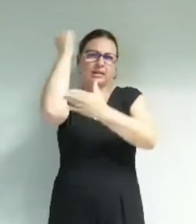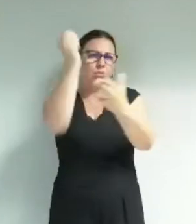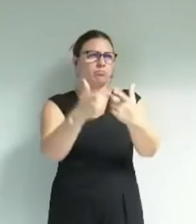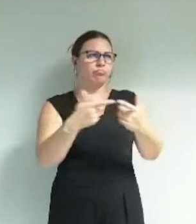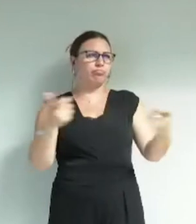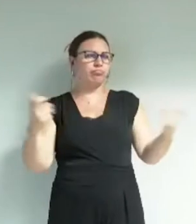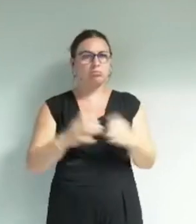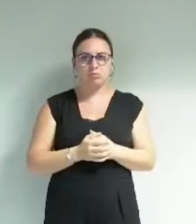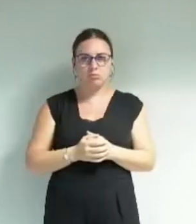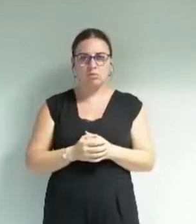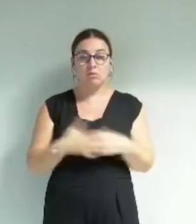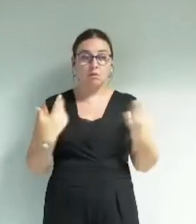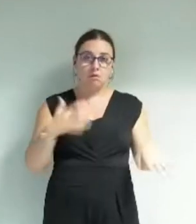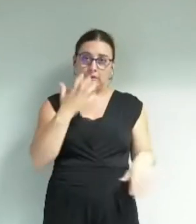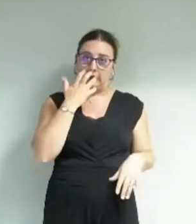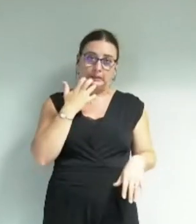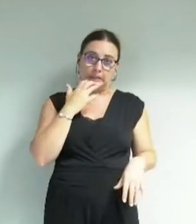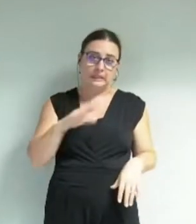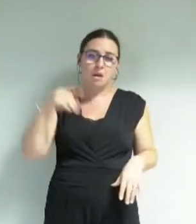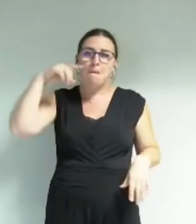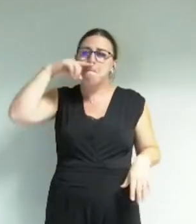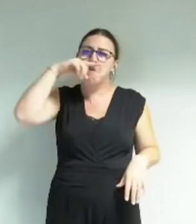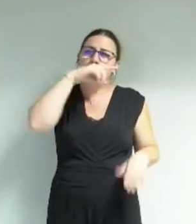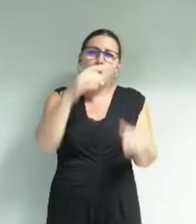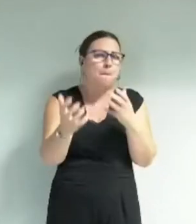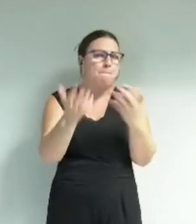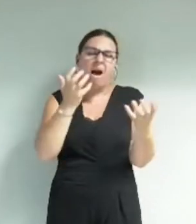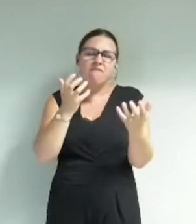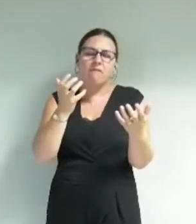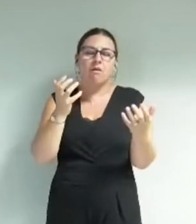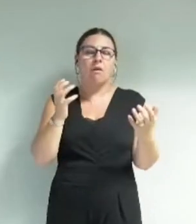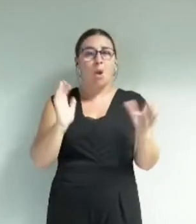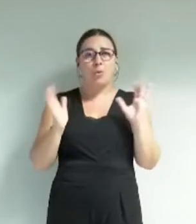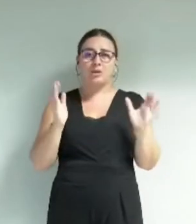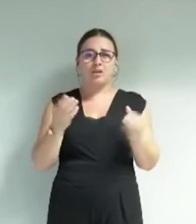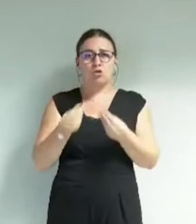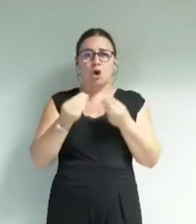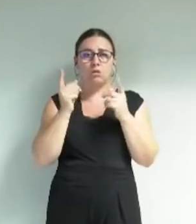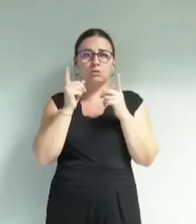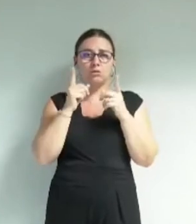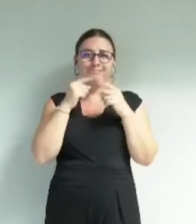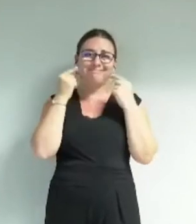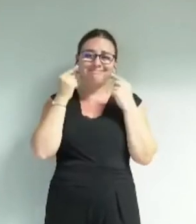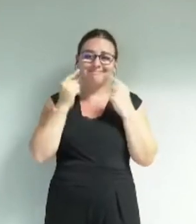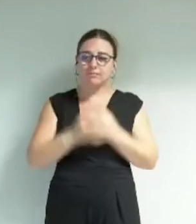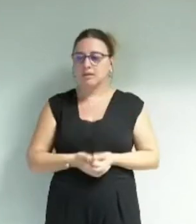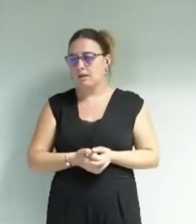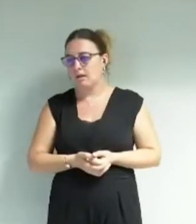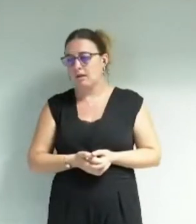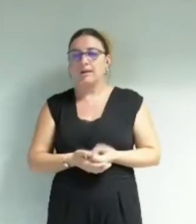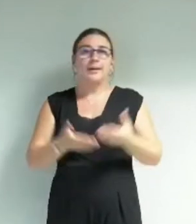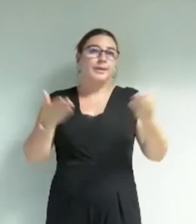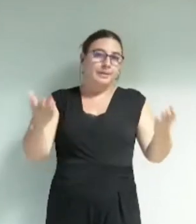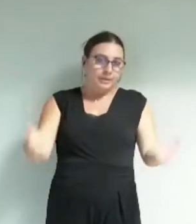» ce n'était pas si triste, ce mensonge éhonté prêterait presque à sourire. Donc, par là